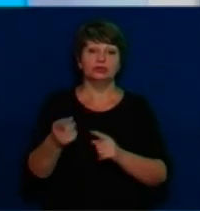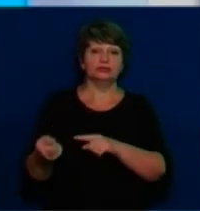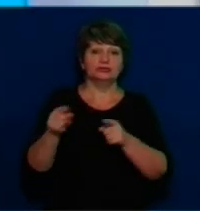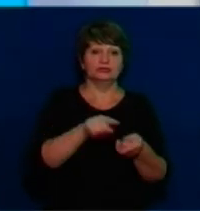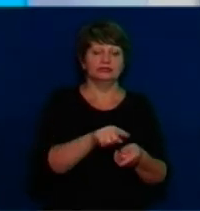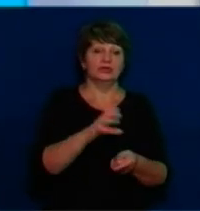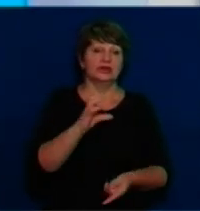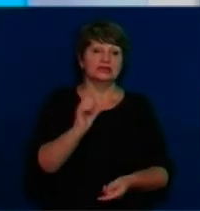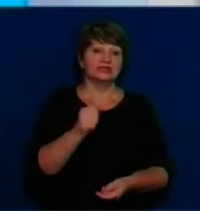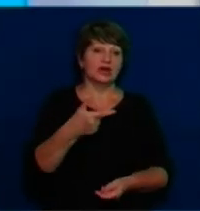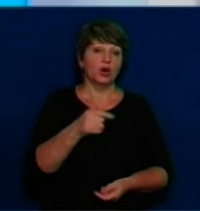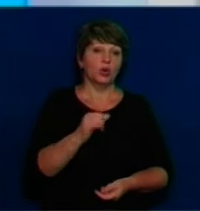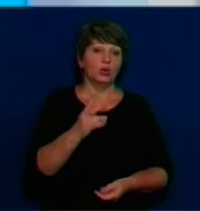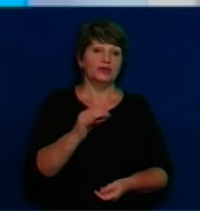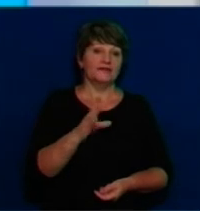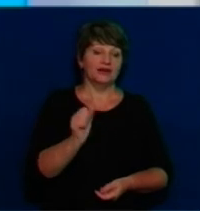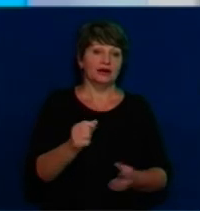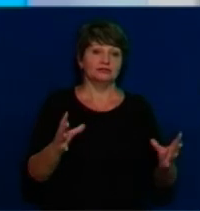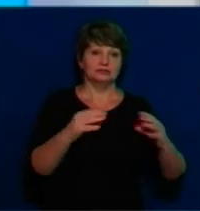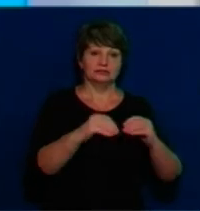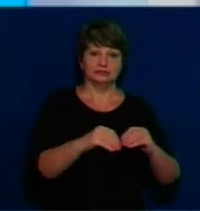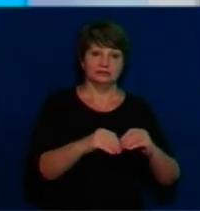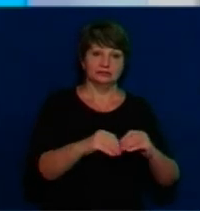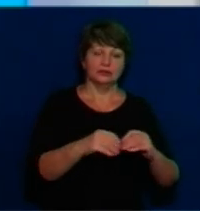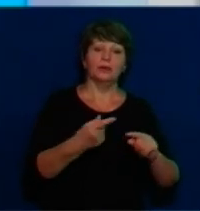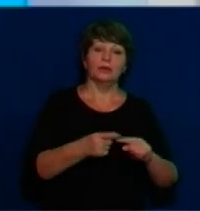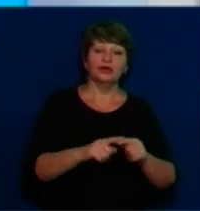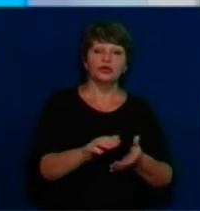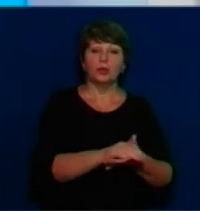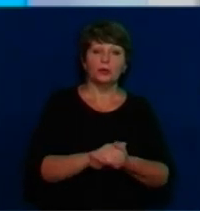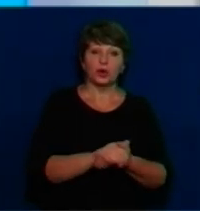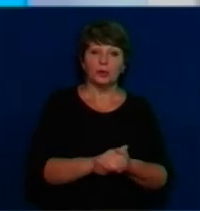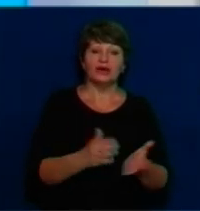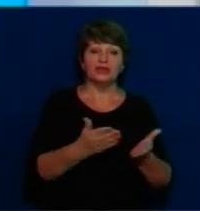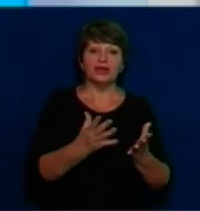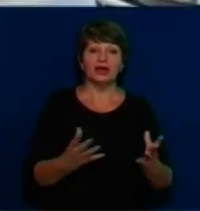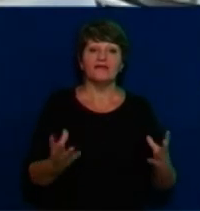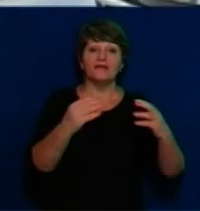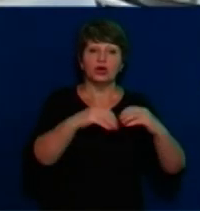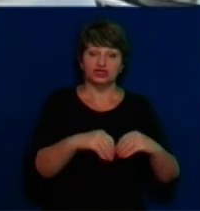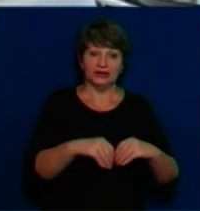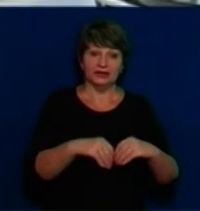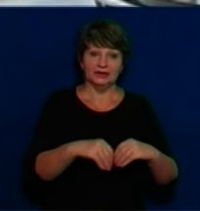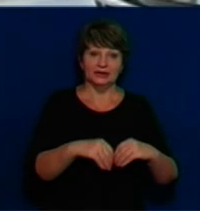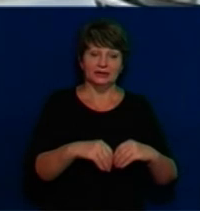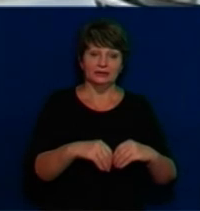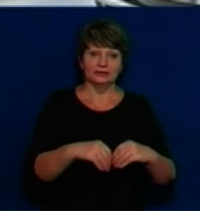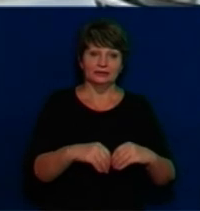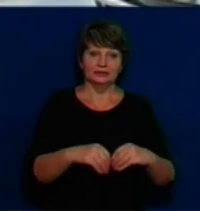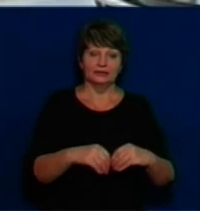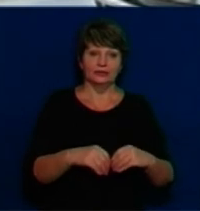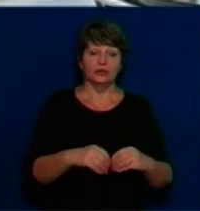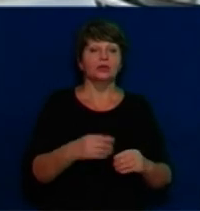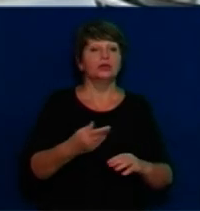територіальну громаду, до якої входять і Боровиця. Тому громади, які війшли у Савонівську громаду, вони є досить